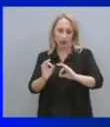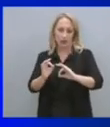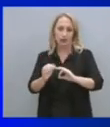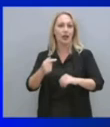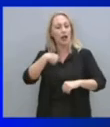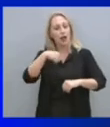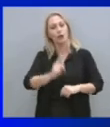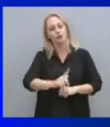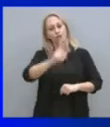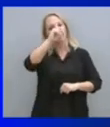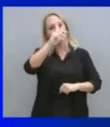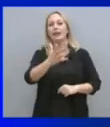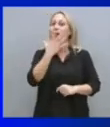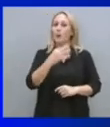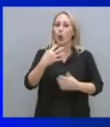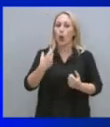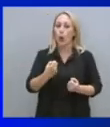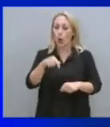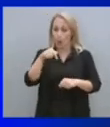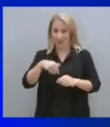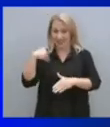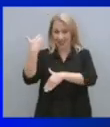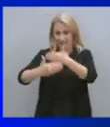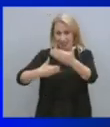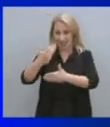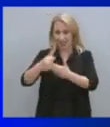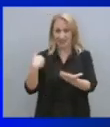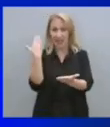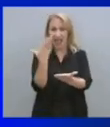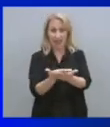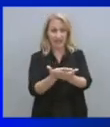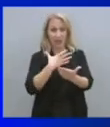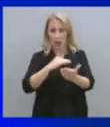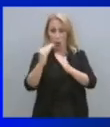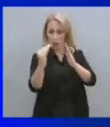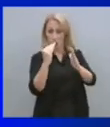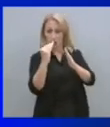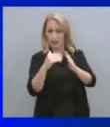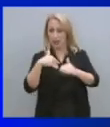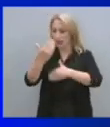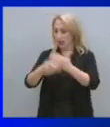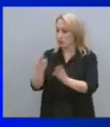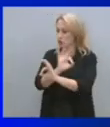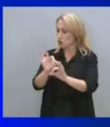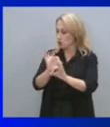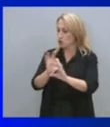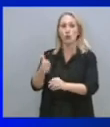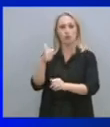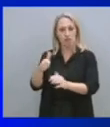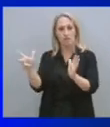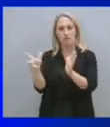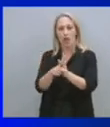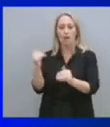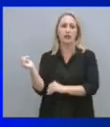έχουμε σημαντικά επιταχύνει τις διαδικασίες χορήγησης ασύλου, όπως έχουμε βέβαια αποφορτήσει